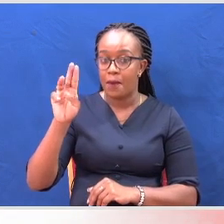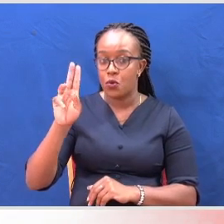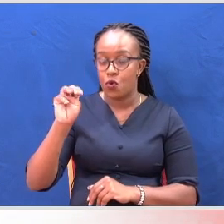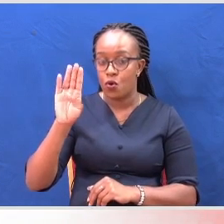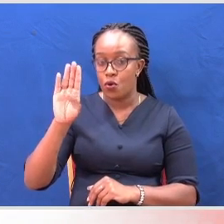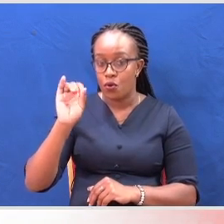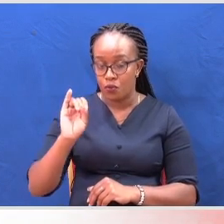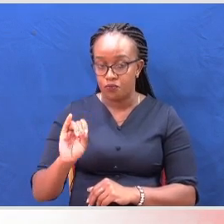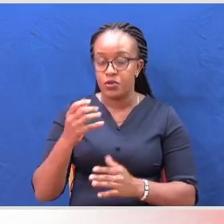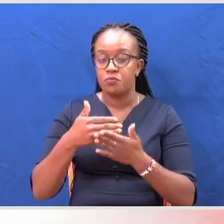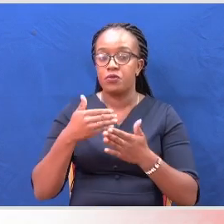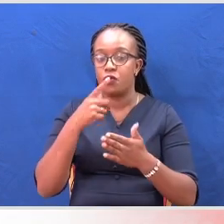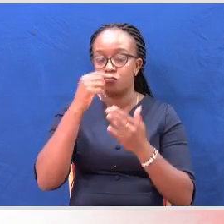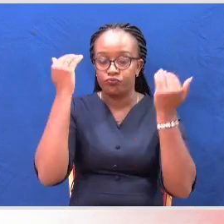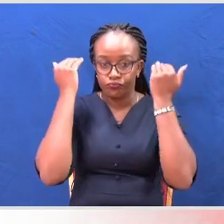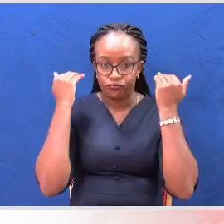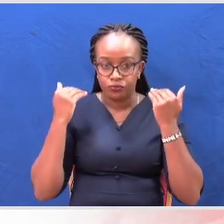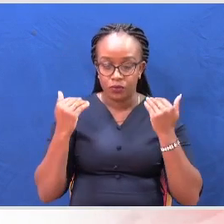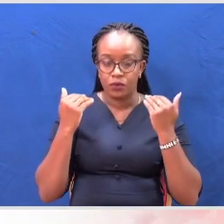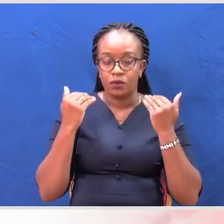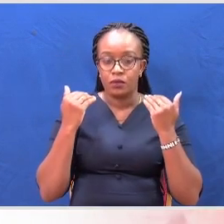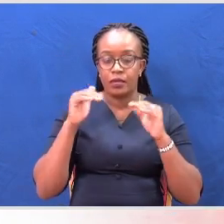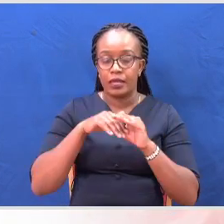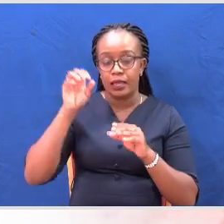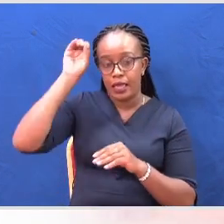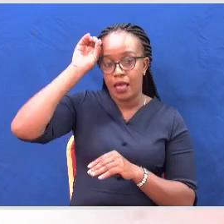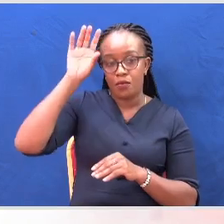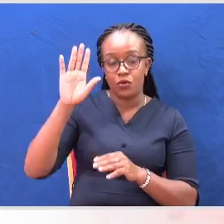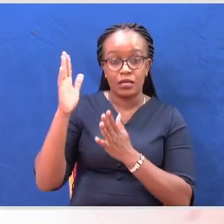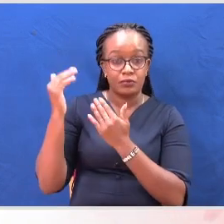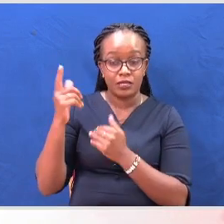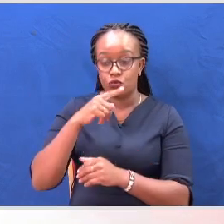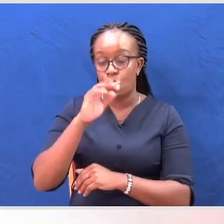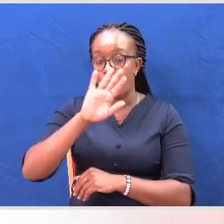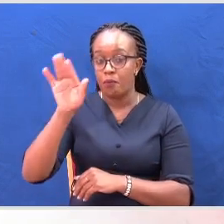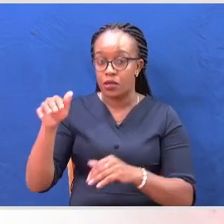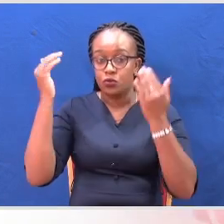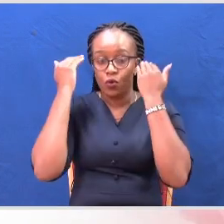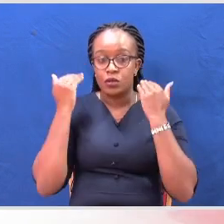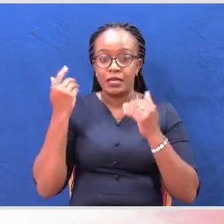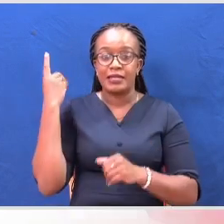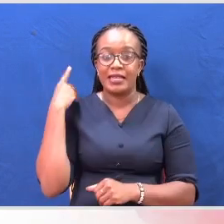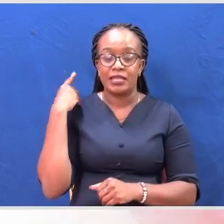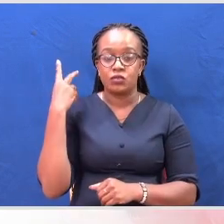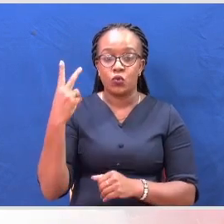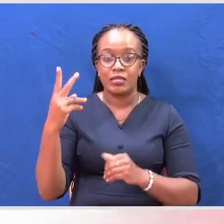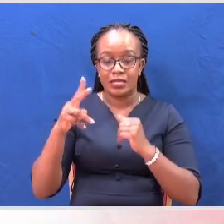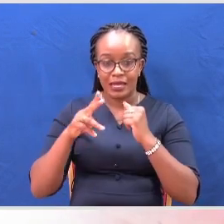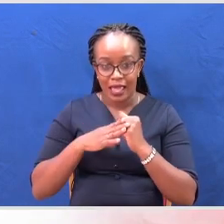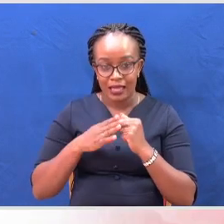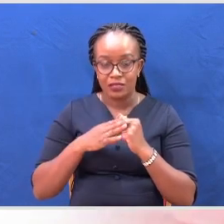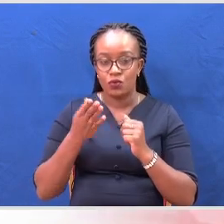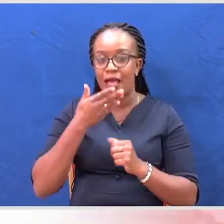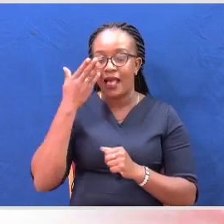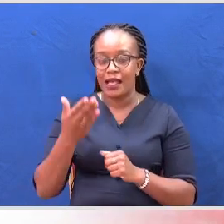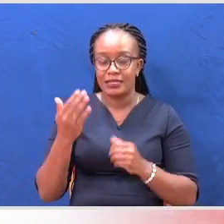ya hakimu Patricia Gishoi wa mahakamu ya kiambua nirajua kufikisho tena mahakamani, Tereche Rinna Tisa muziku kujibu